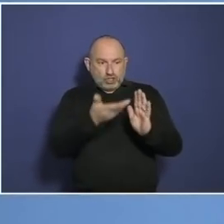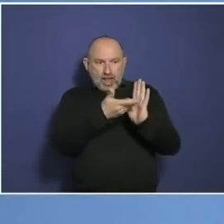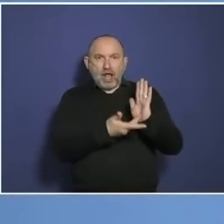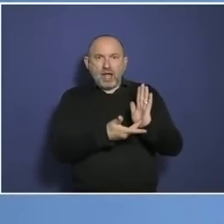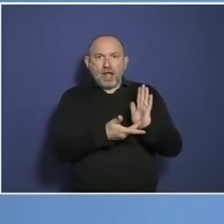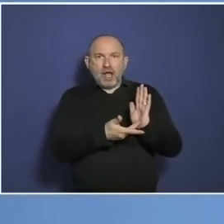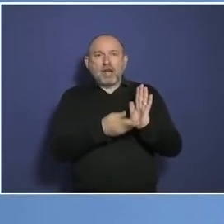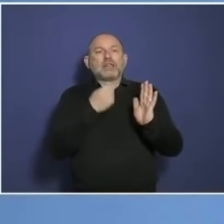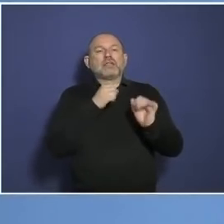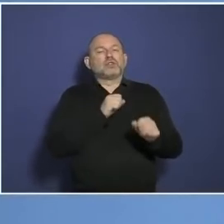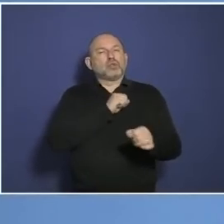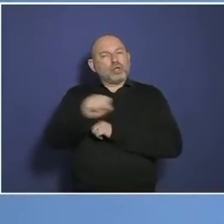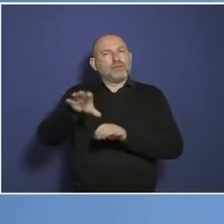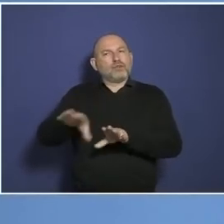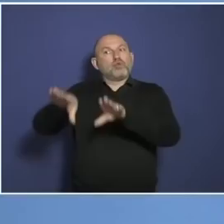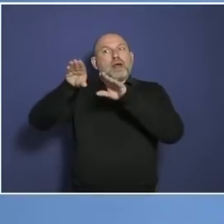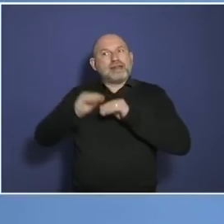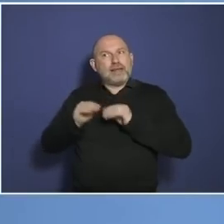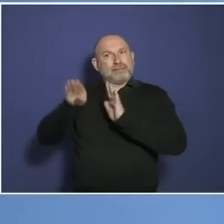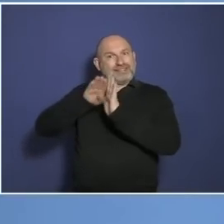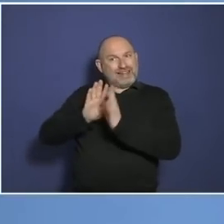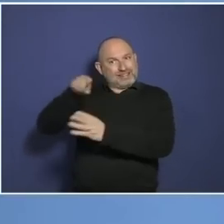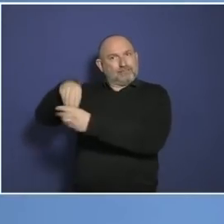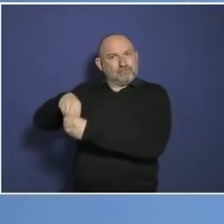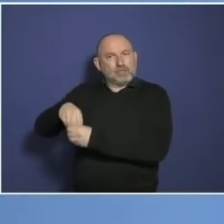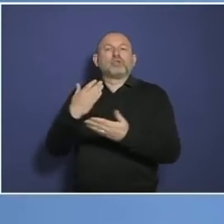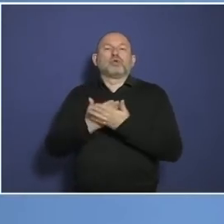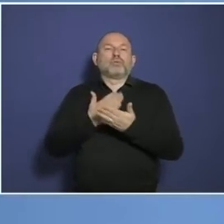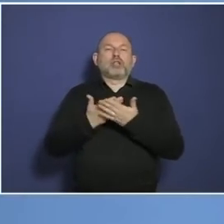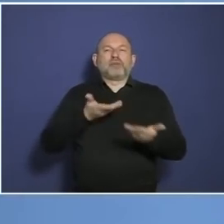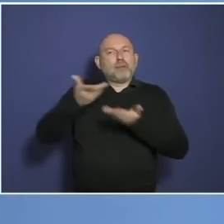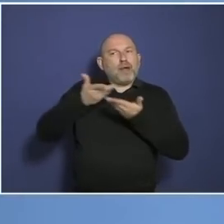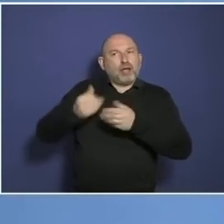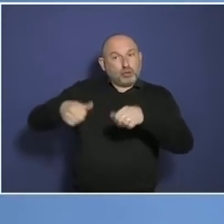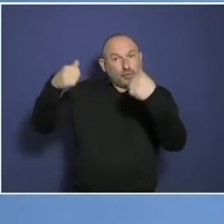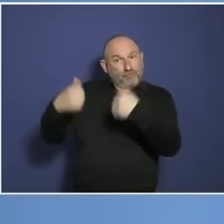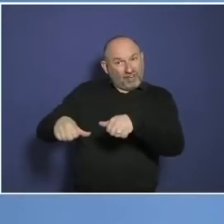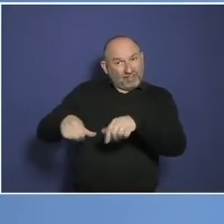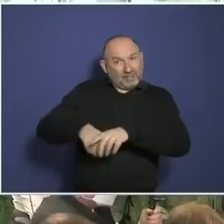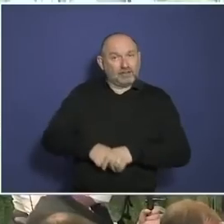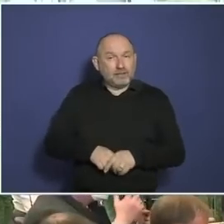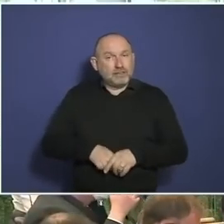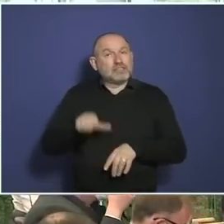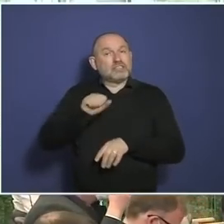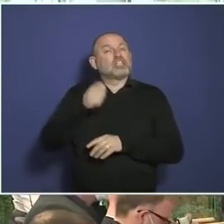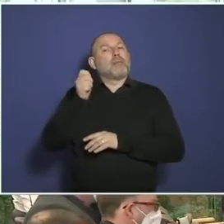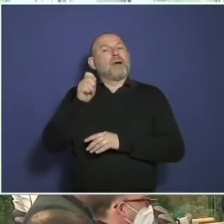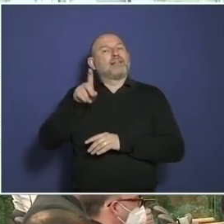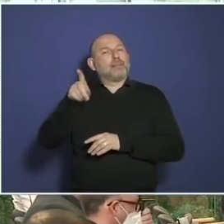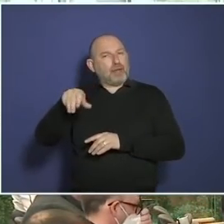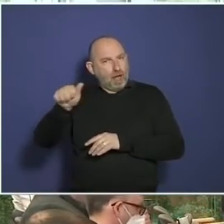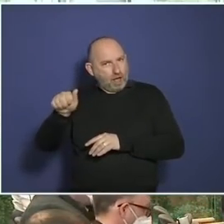gesetzgeberisch aufgreifen würden? Beispielsweise eine Beratungspflicht, fragt Sascha Mayer vom dpa. Journalisten, die ihre